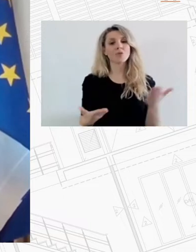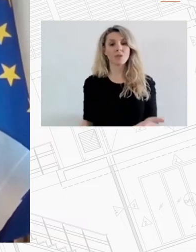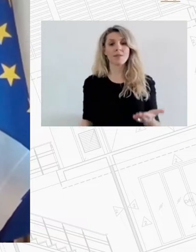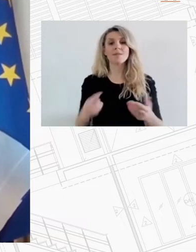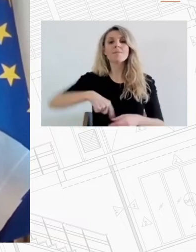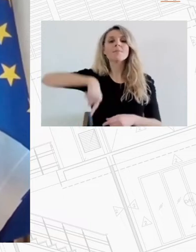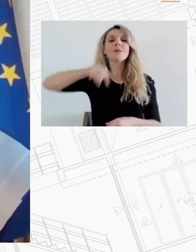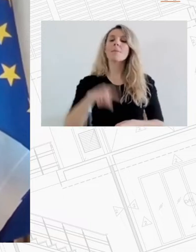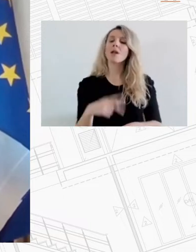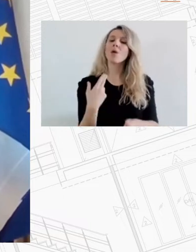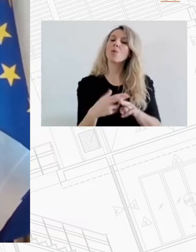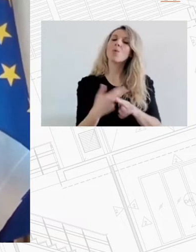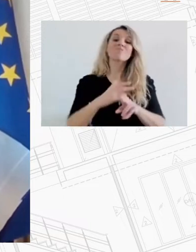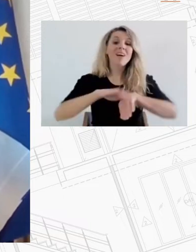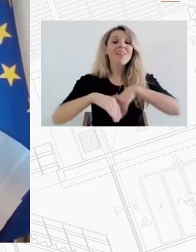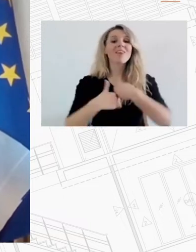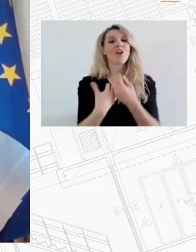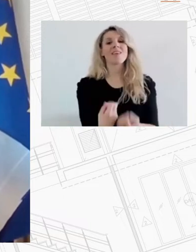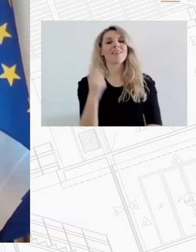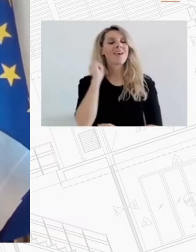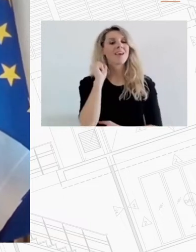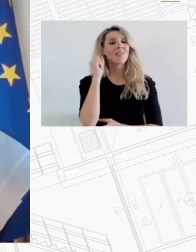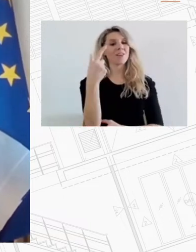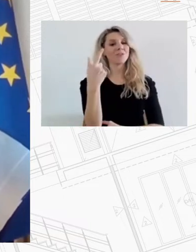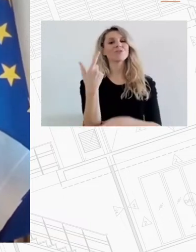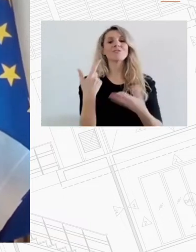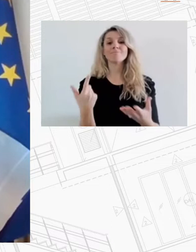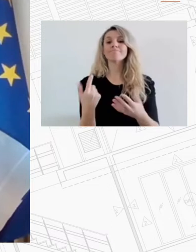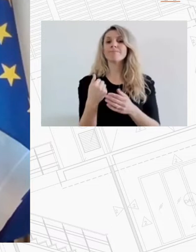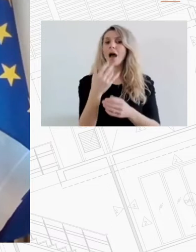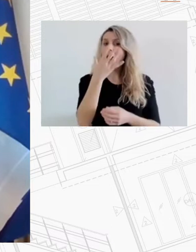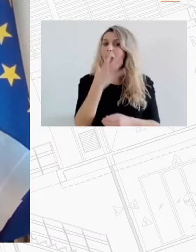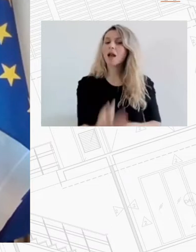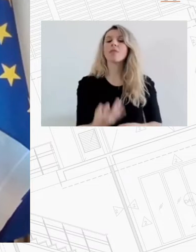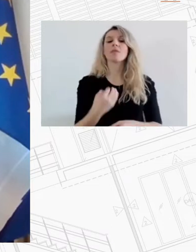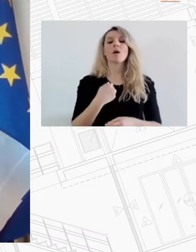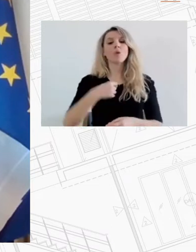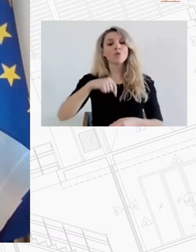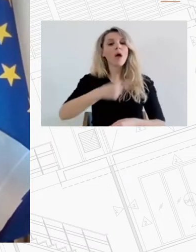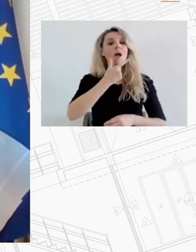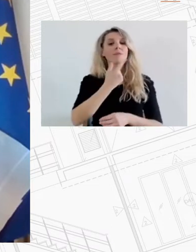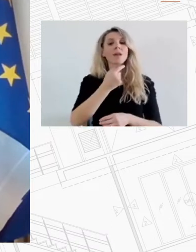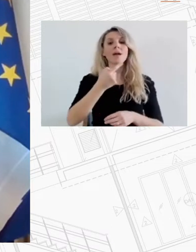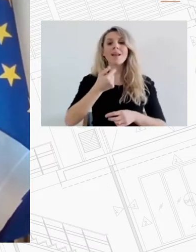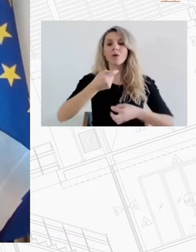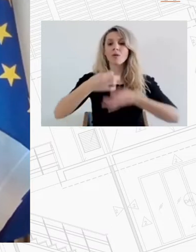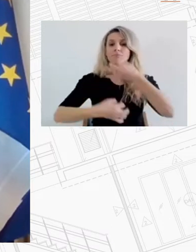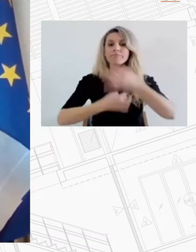πολύ ενδιαφέρουσα σημερινή εκδήλωση και μου δίνει και εμένα την ευκαιρία να σας πω δύο λόγοι για τη σημασία